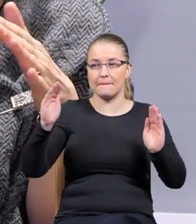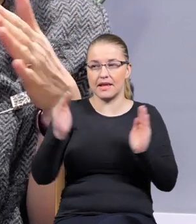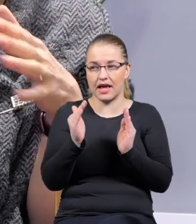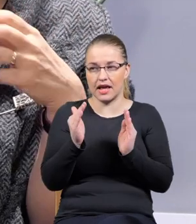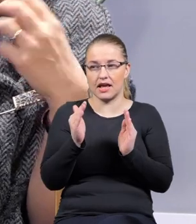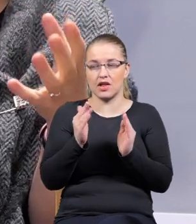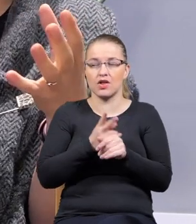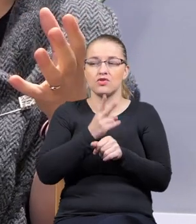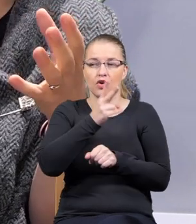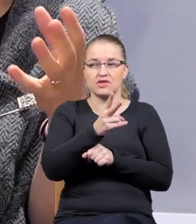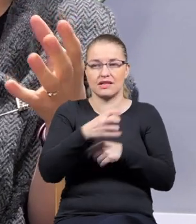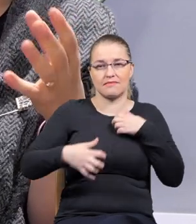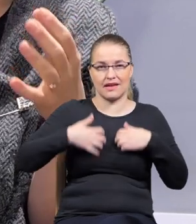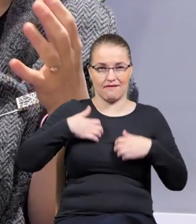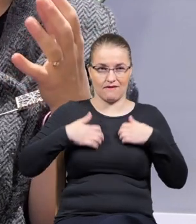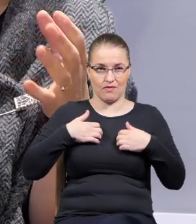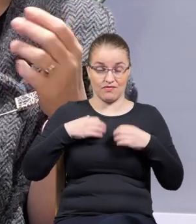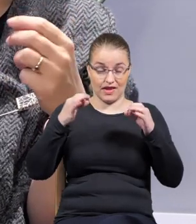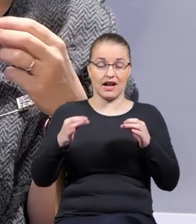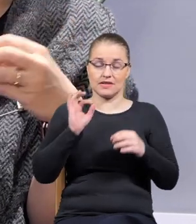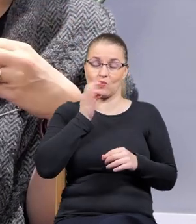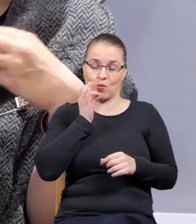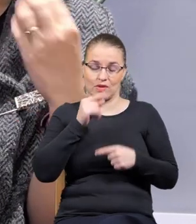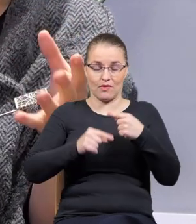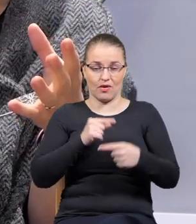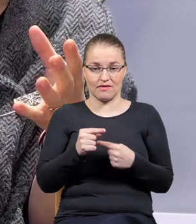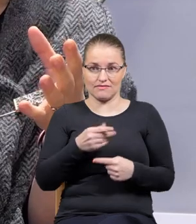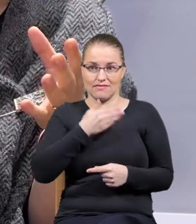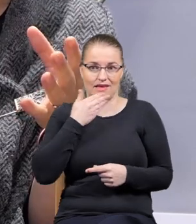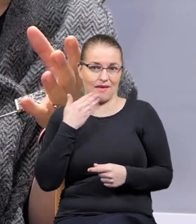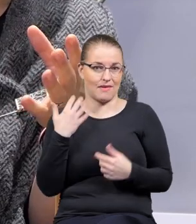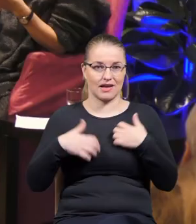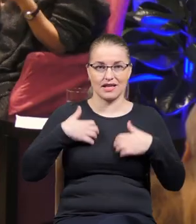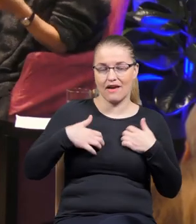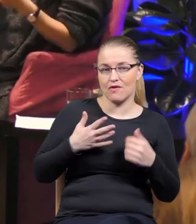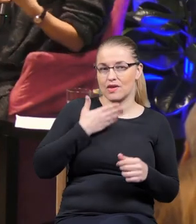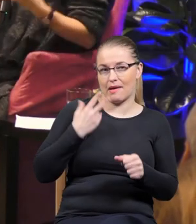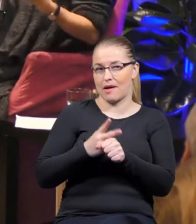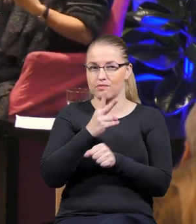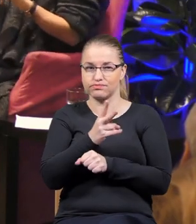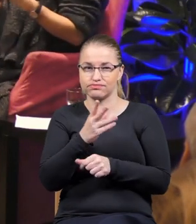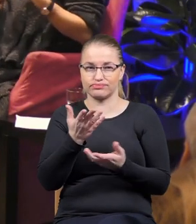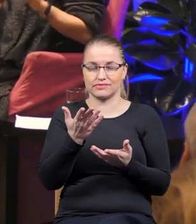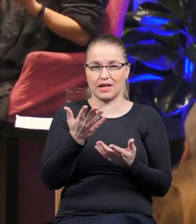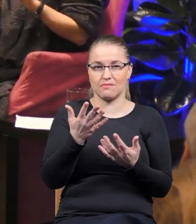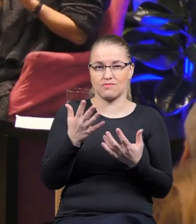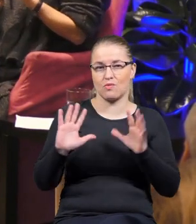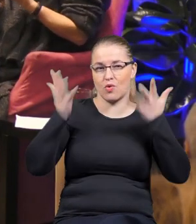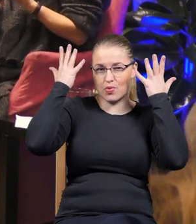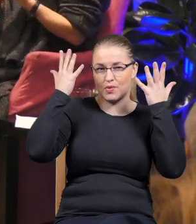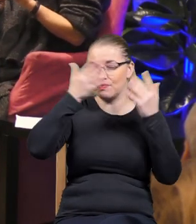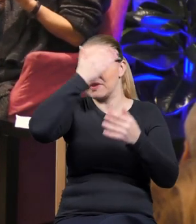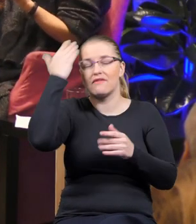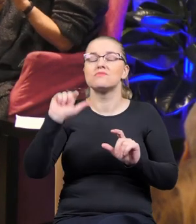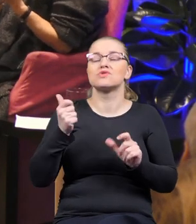mają mniejszy dostęp do tego rodzaju gniewu i do tego rodzaju buntu. I nie wiem, na czym to polega. Czy to jest kwestia